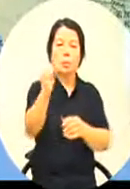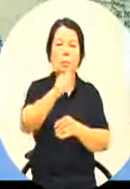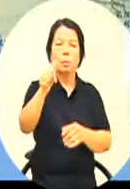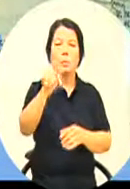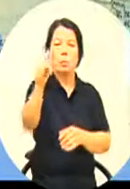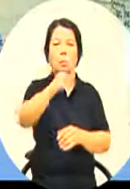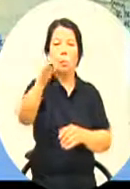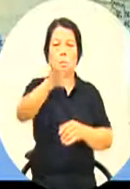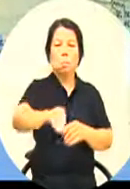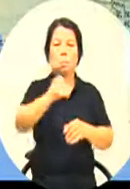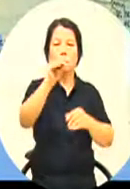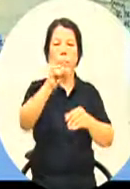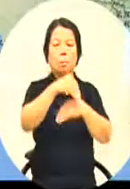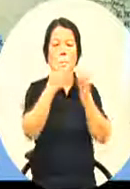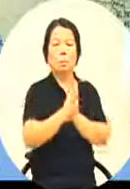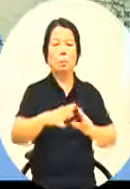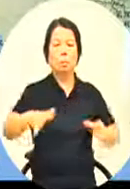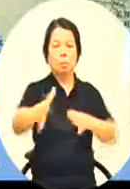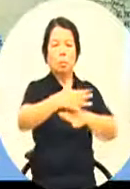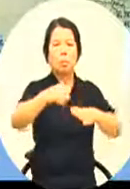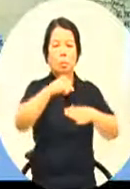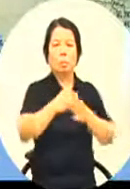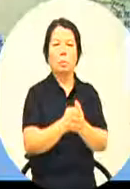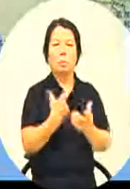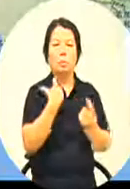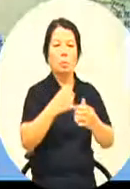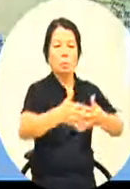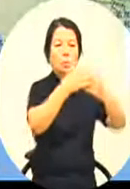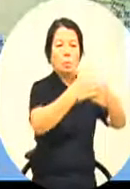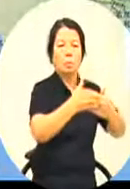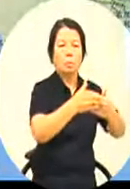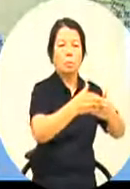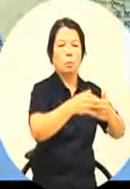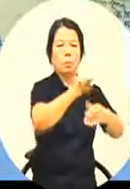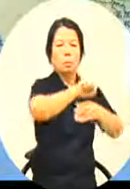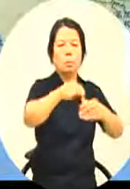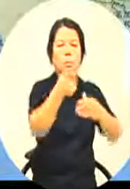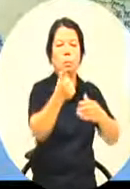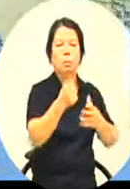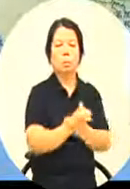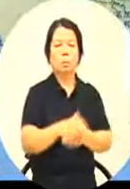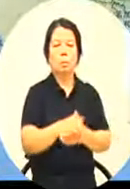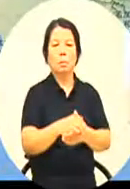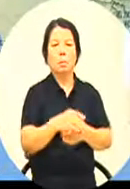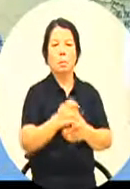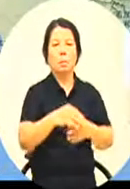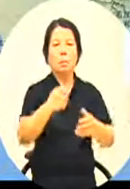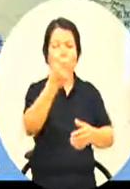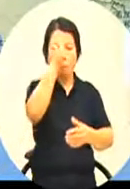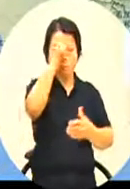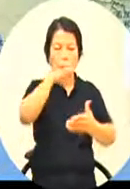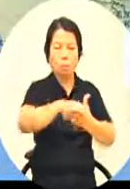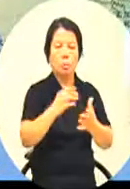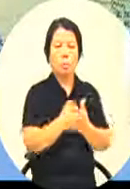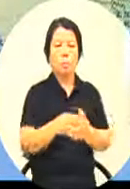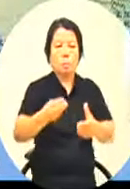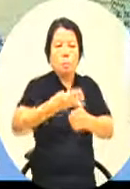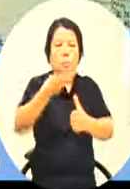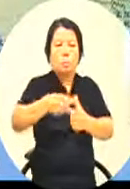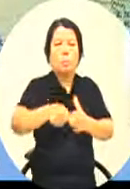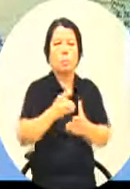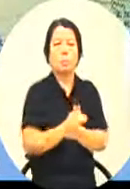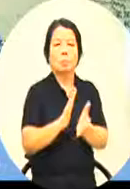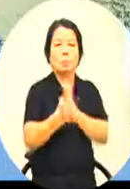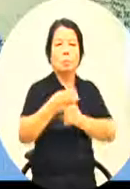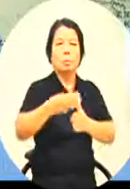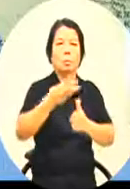在全世界仅次于中国仅次于印度排名第三他的GDP是